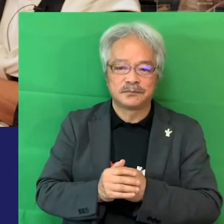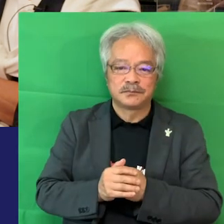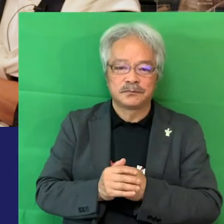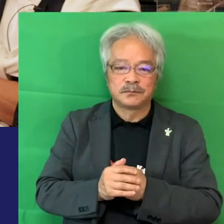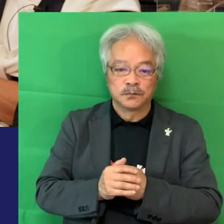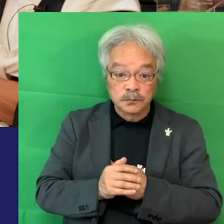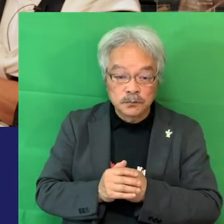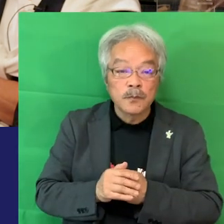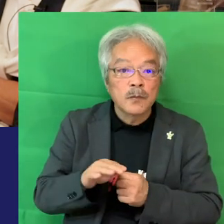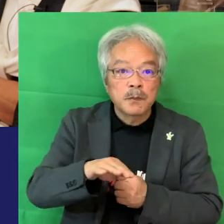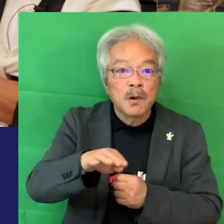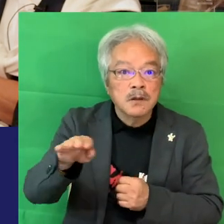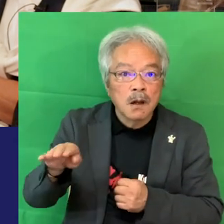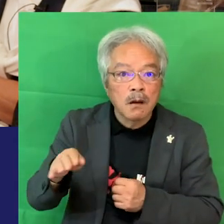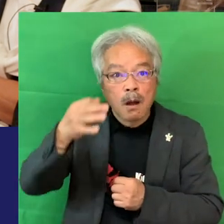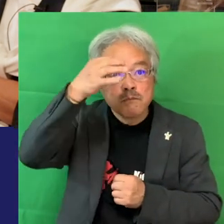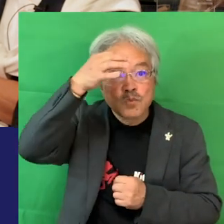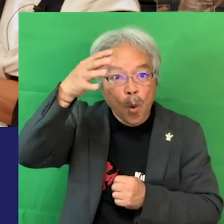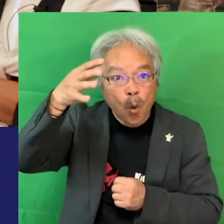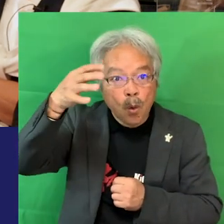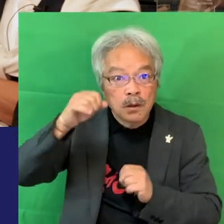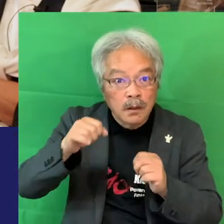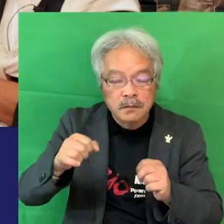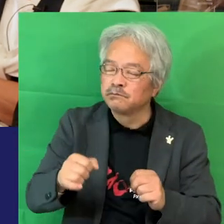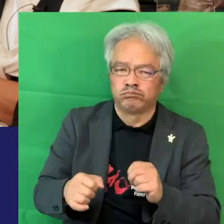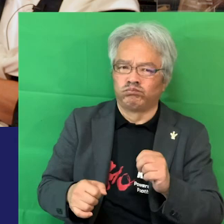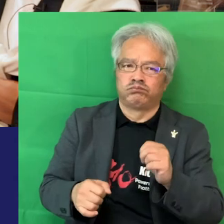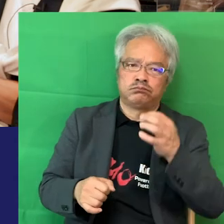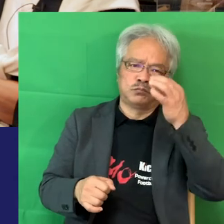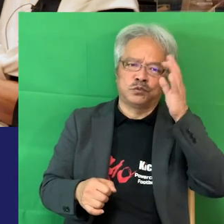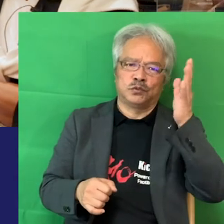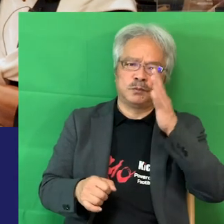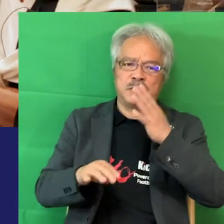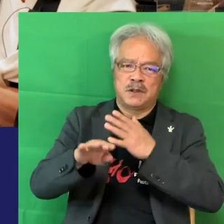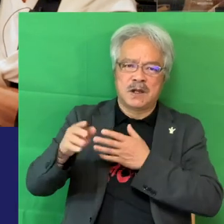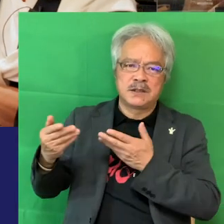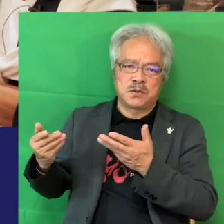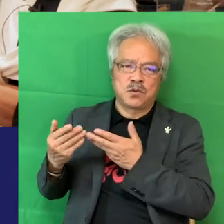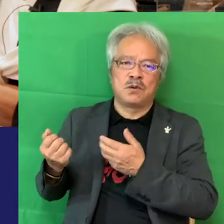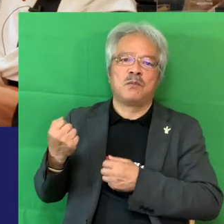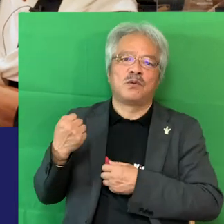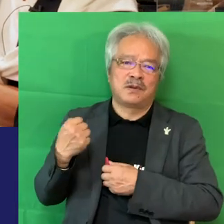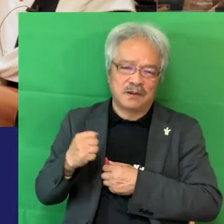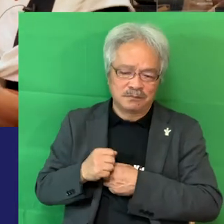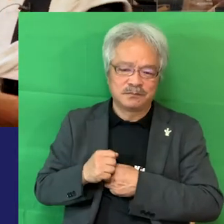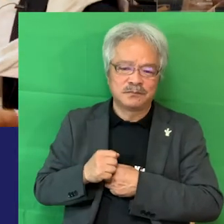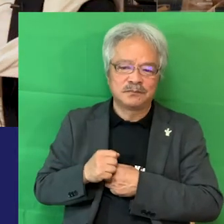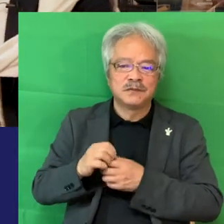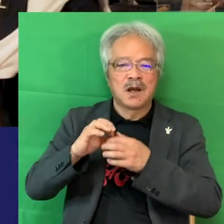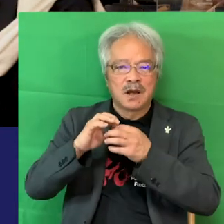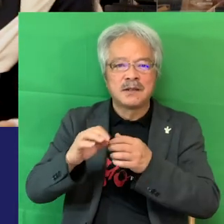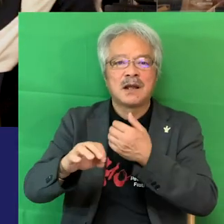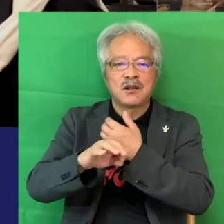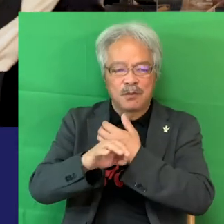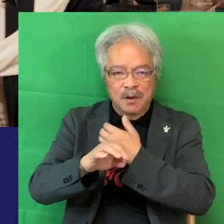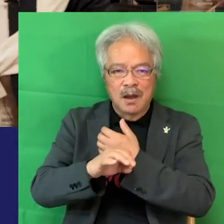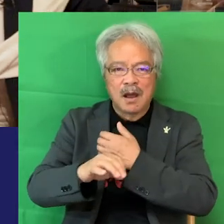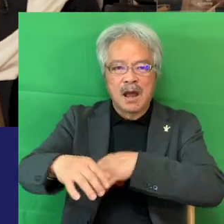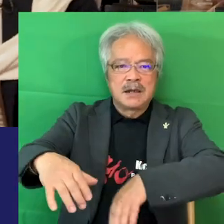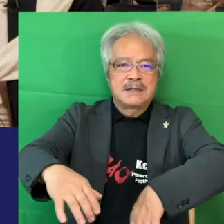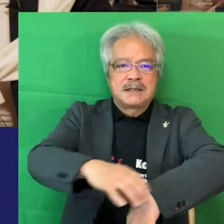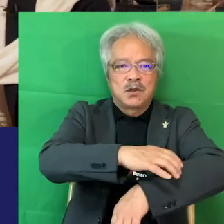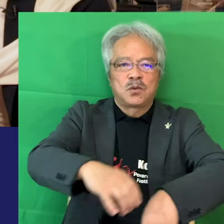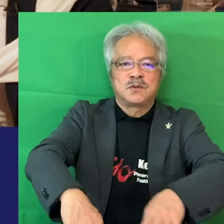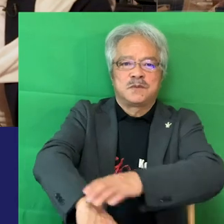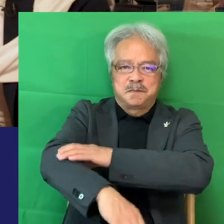皆さんはこれのプロではない?ロ?プロではないみんな仕事を持ってやって普段はだから義足つけてみんなここは来る